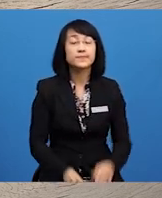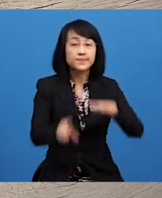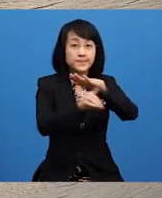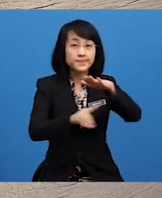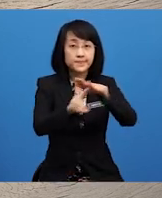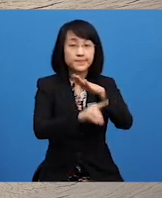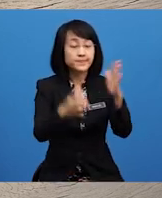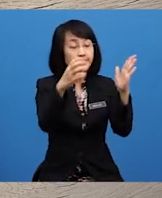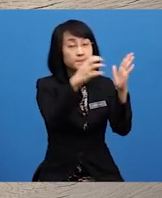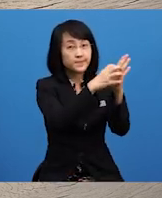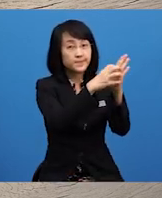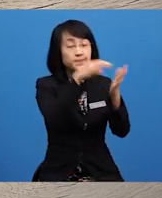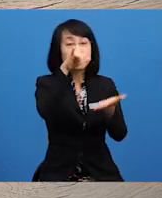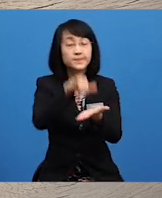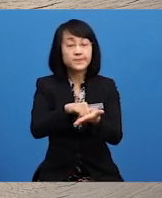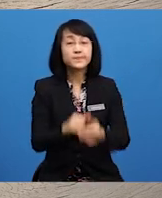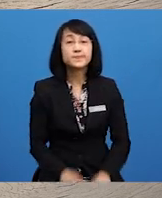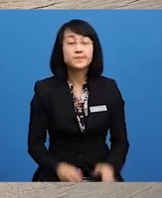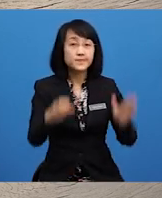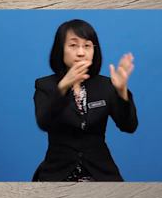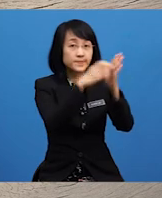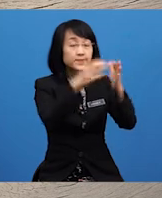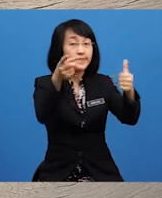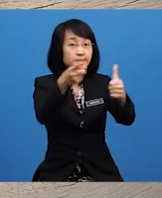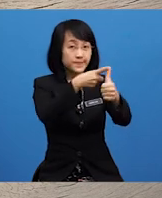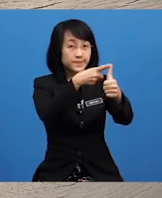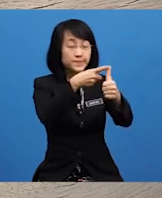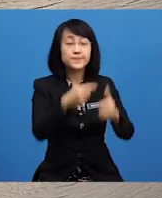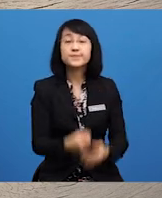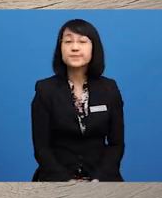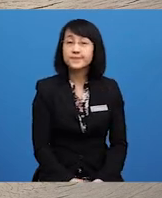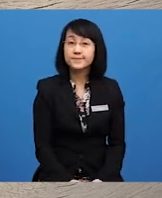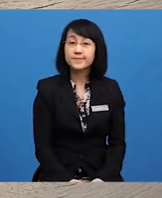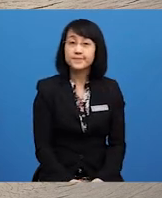petikan tersebut Petikan yang pertama ialah